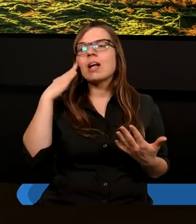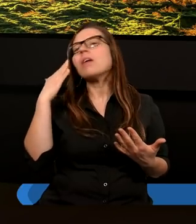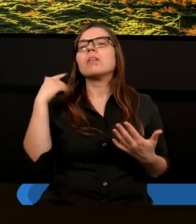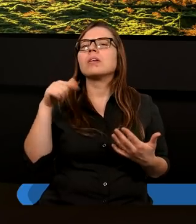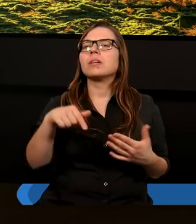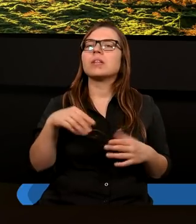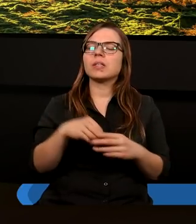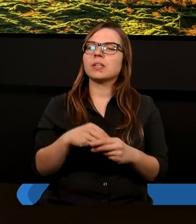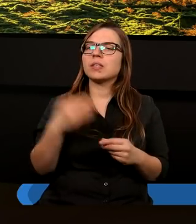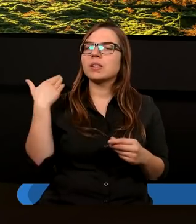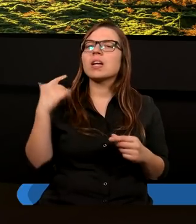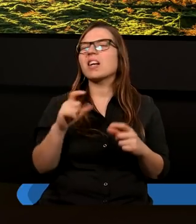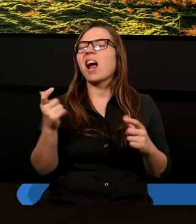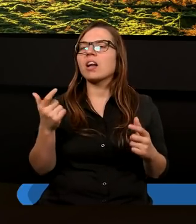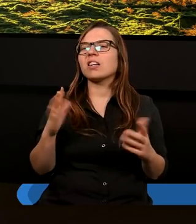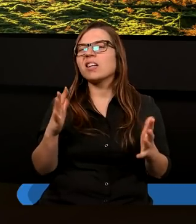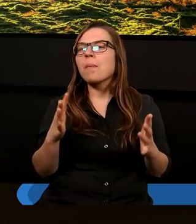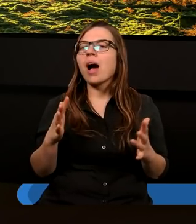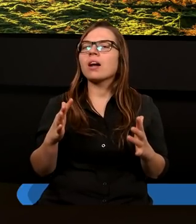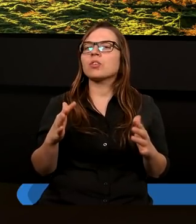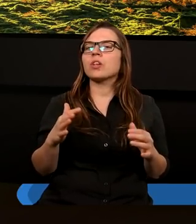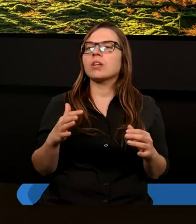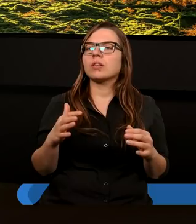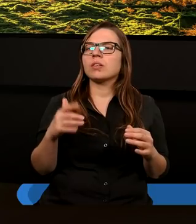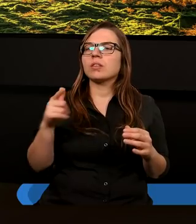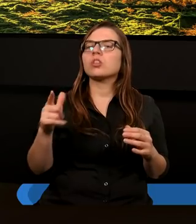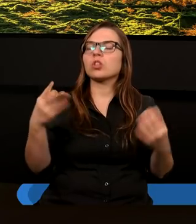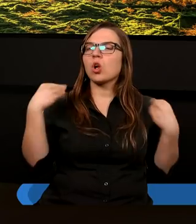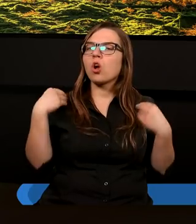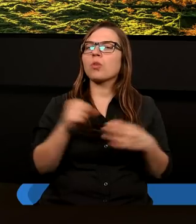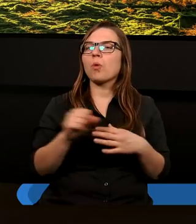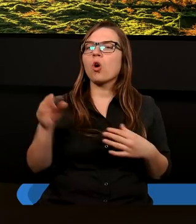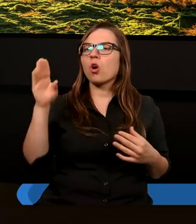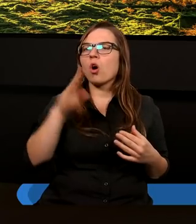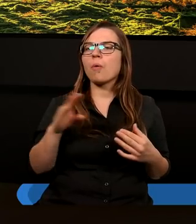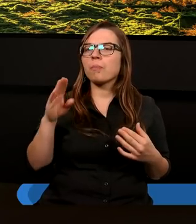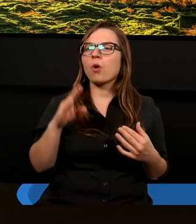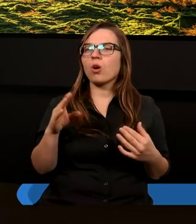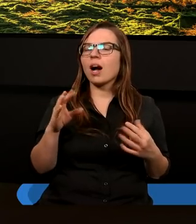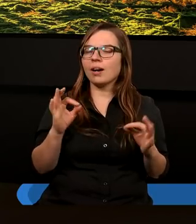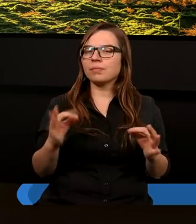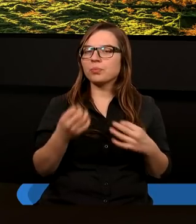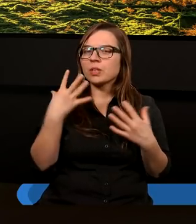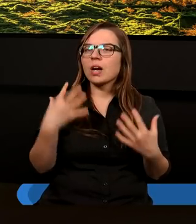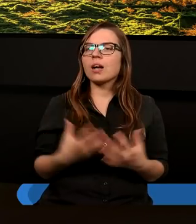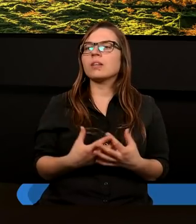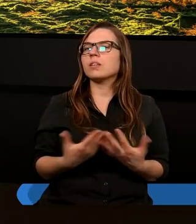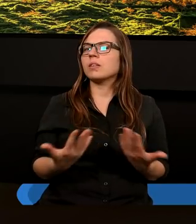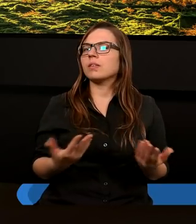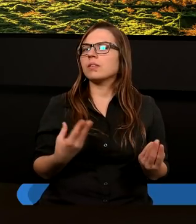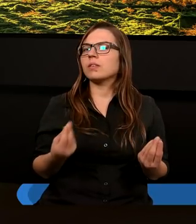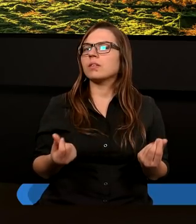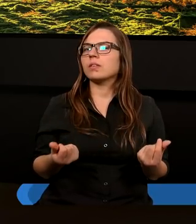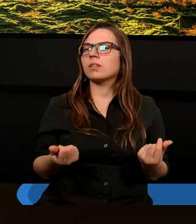czasie niemalże Piotr też otrzymuje od Boga wizję. Jaka ta